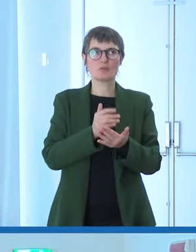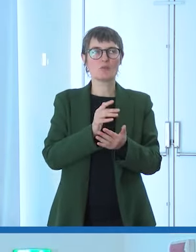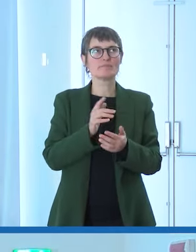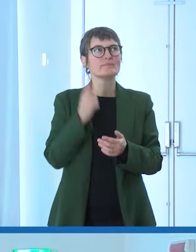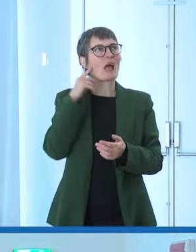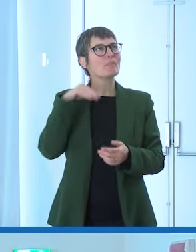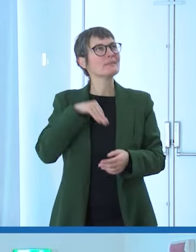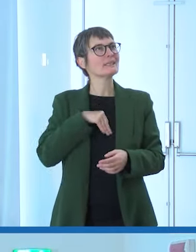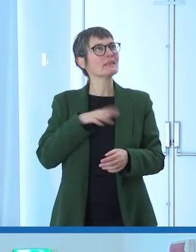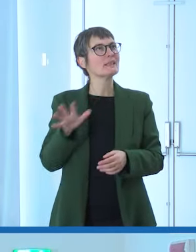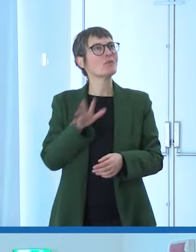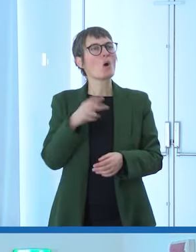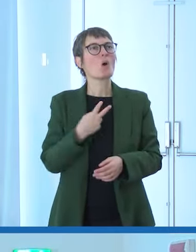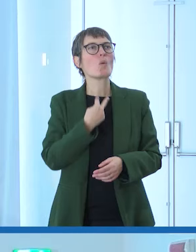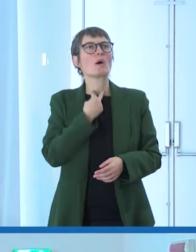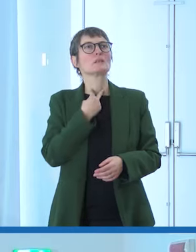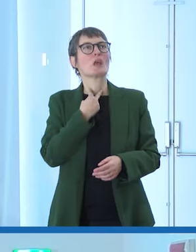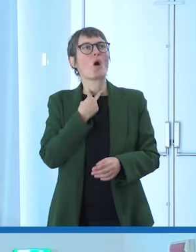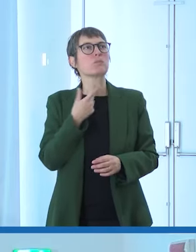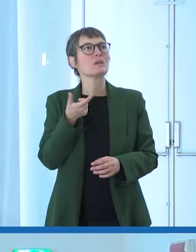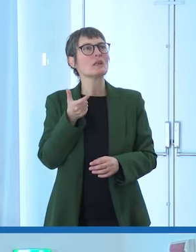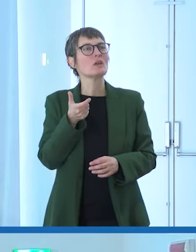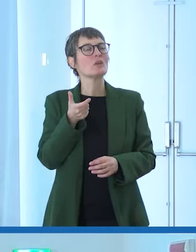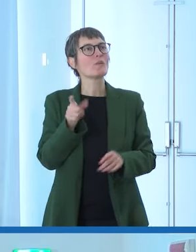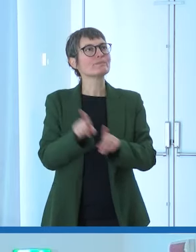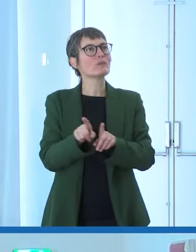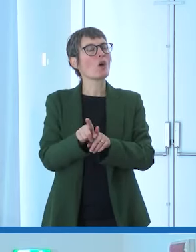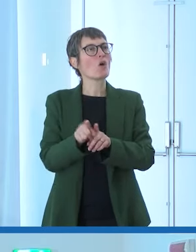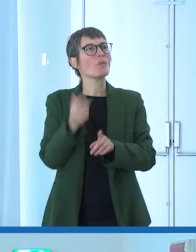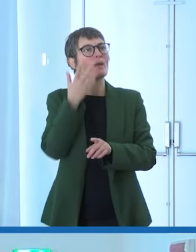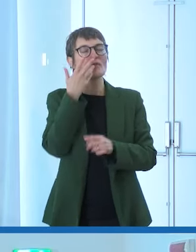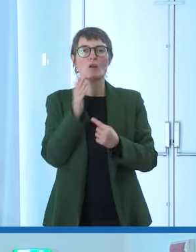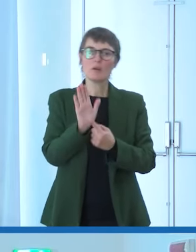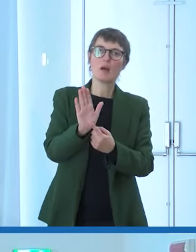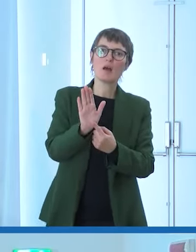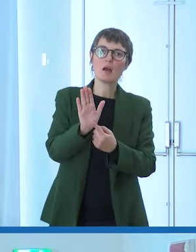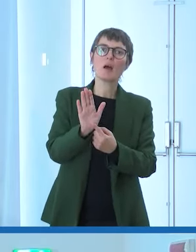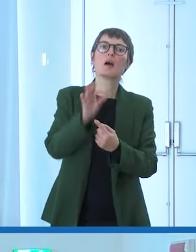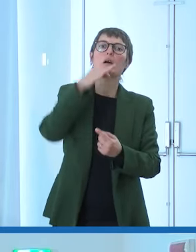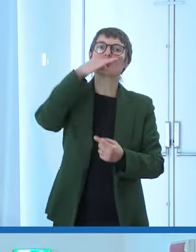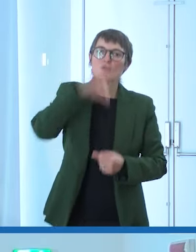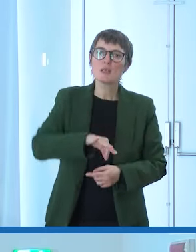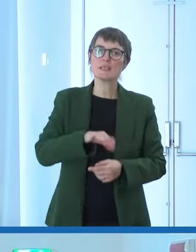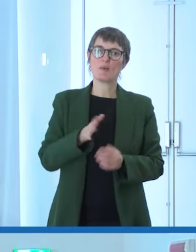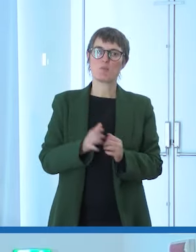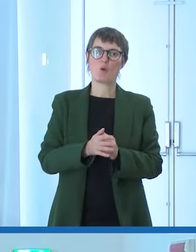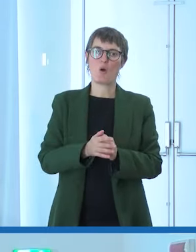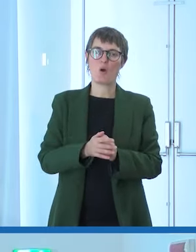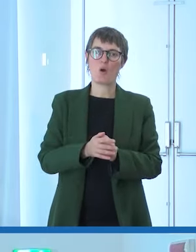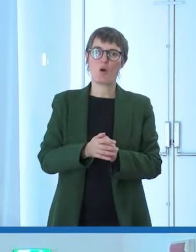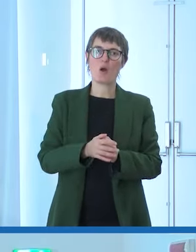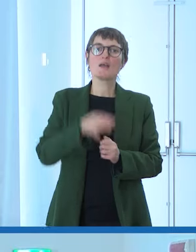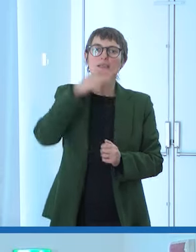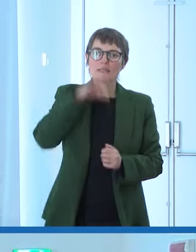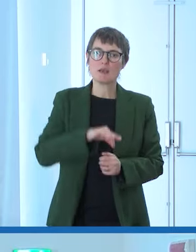dovevo testimoniare che era possibile una cosa che forse fino a pochissimo